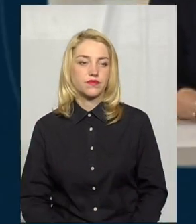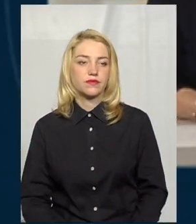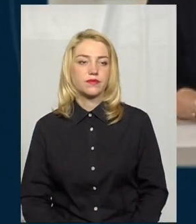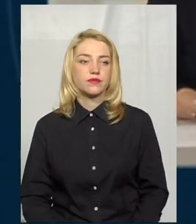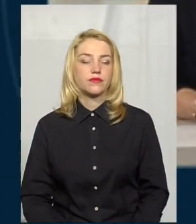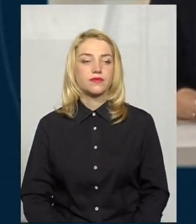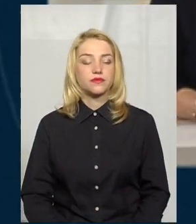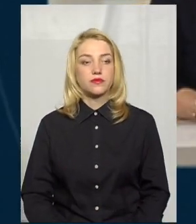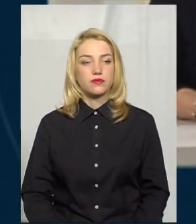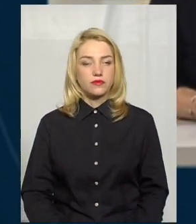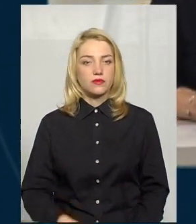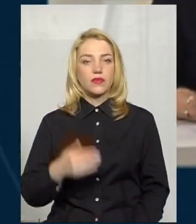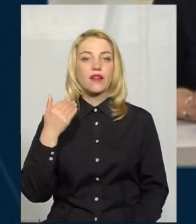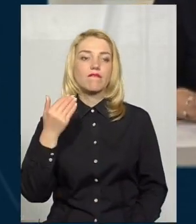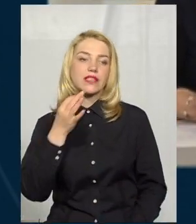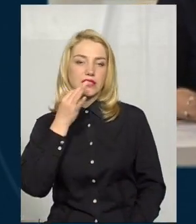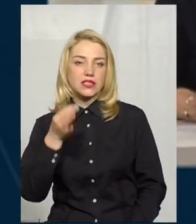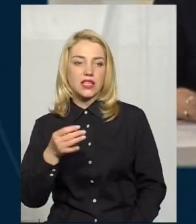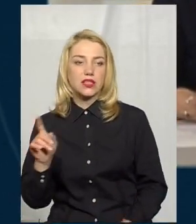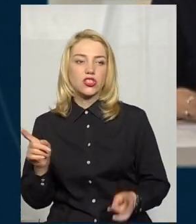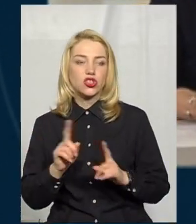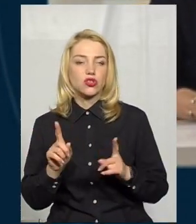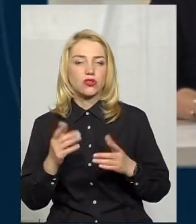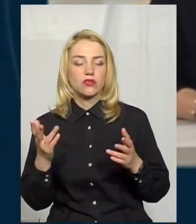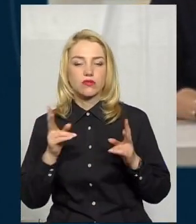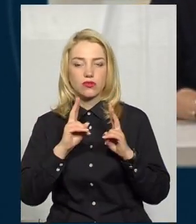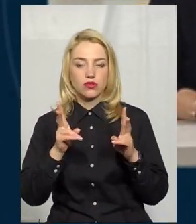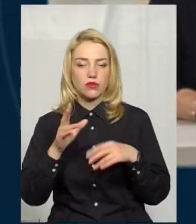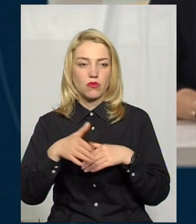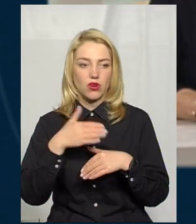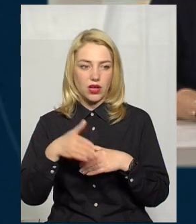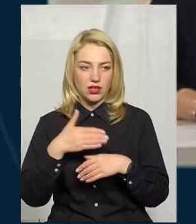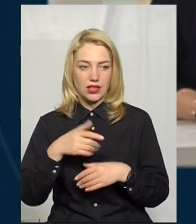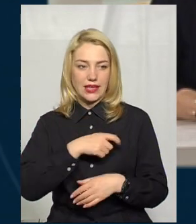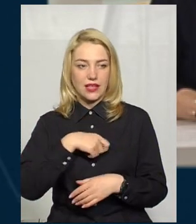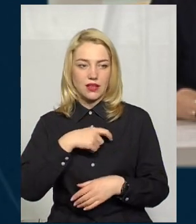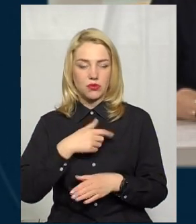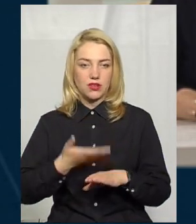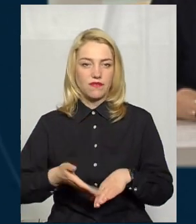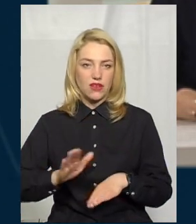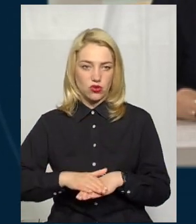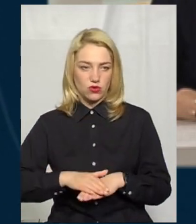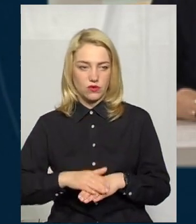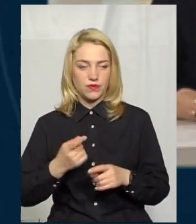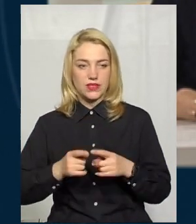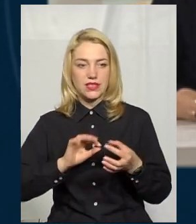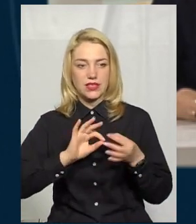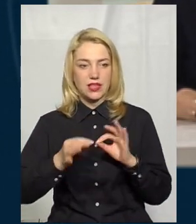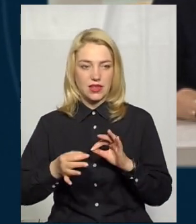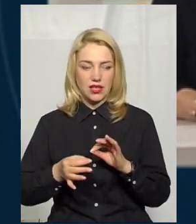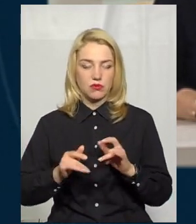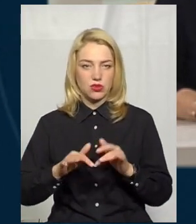Ви сказали що Якось покарати Депутата важко Це складна